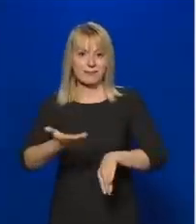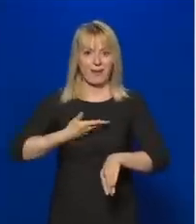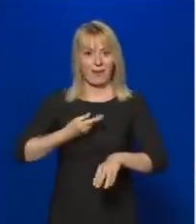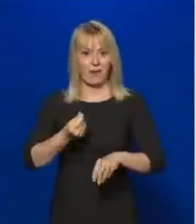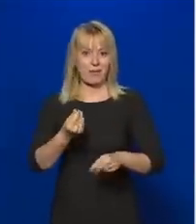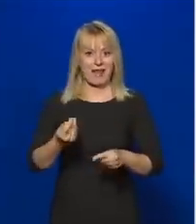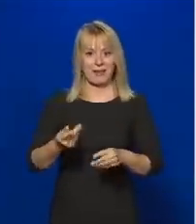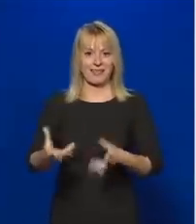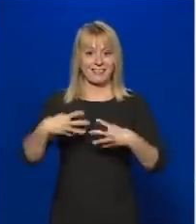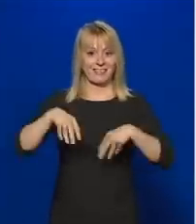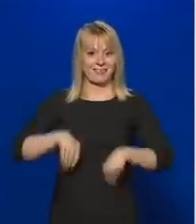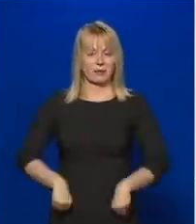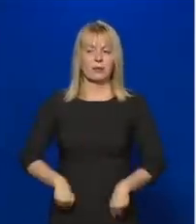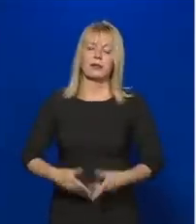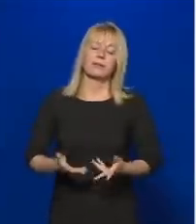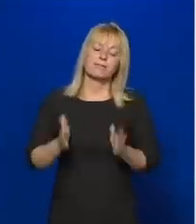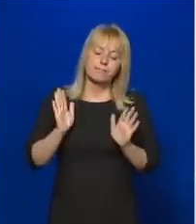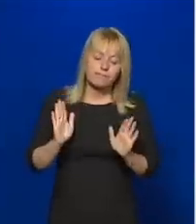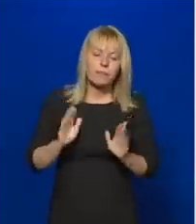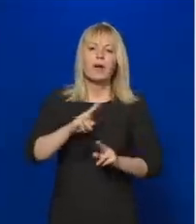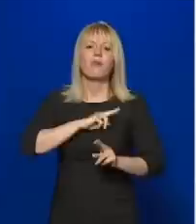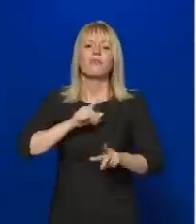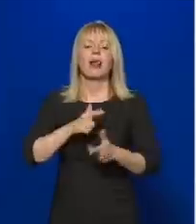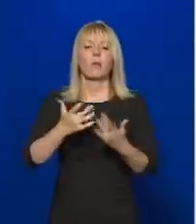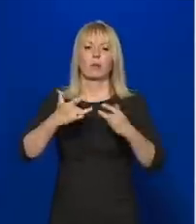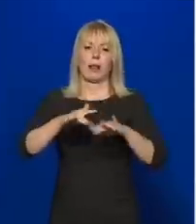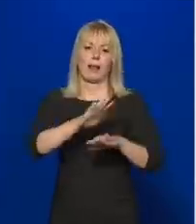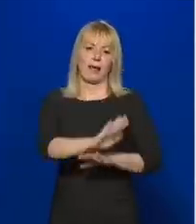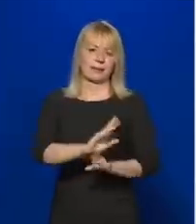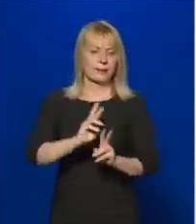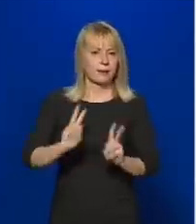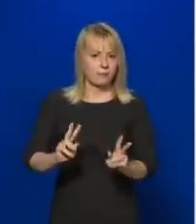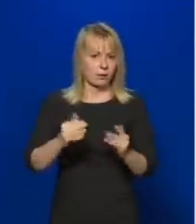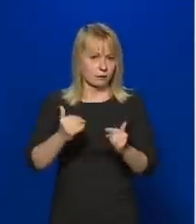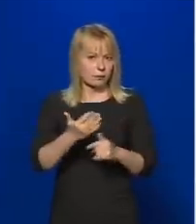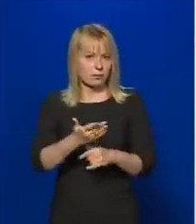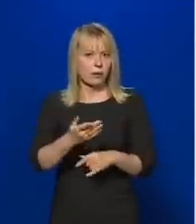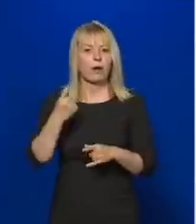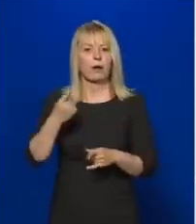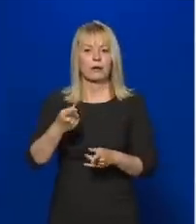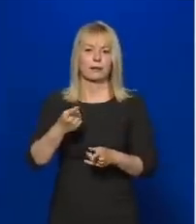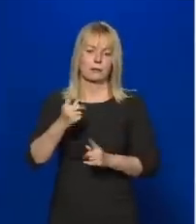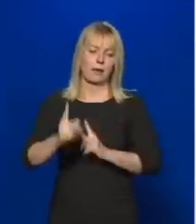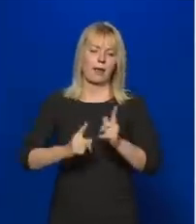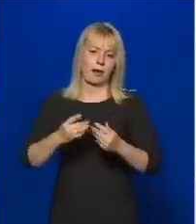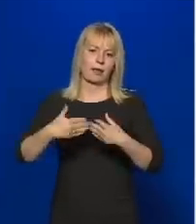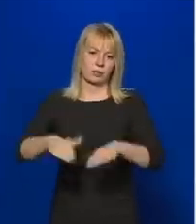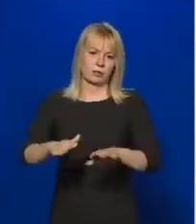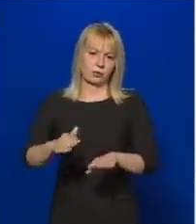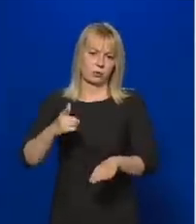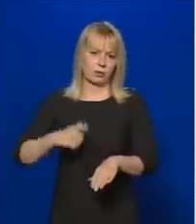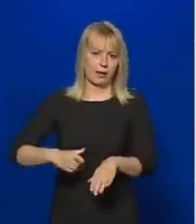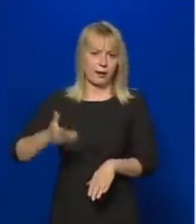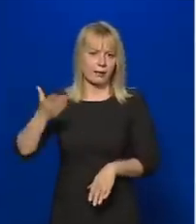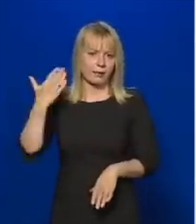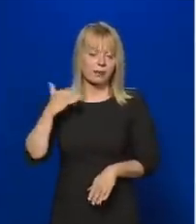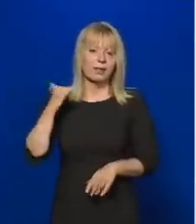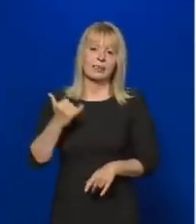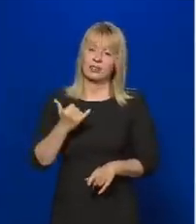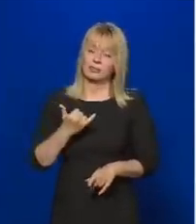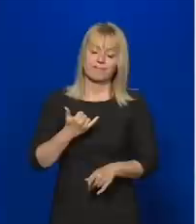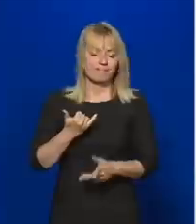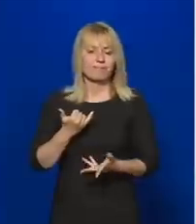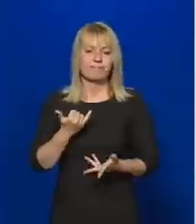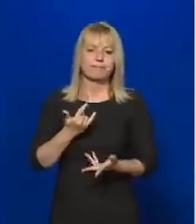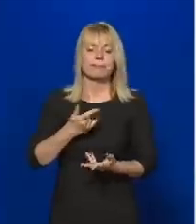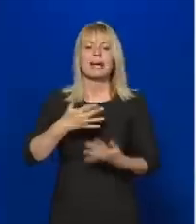Tehát felelőtlen helyzetet idéztek elő azok, akik egyébként ezt eljárást megindították, és kifejezetten